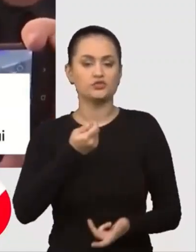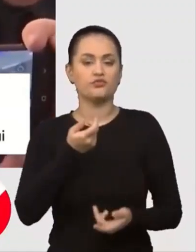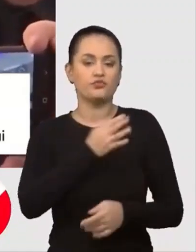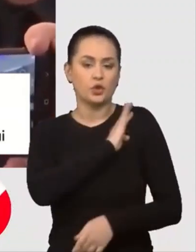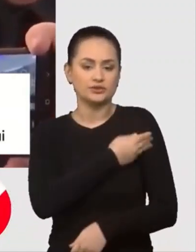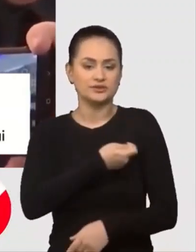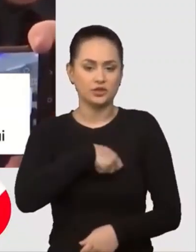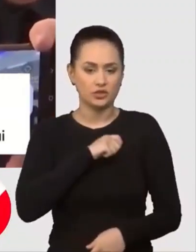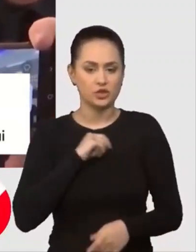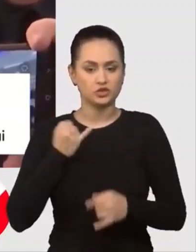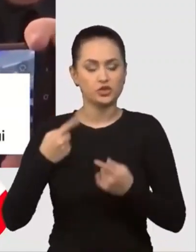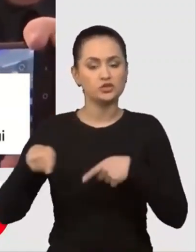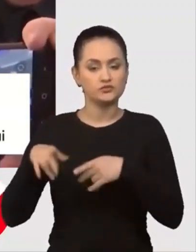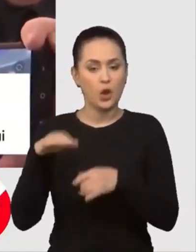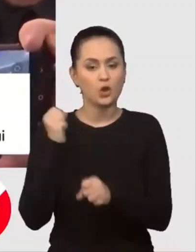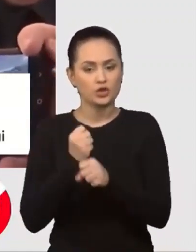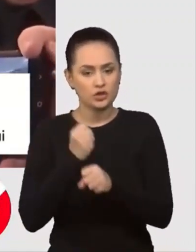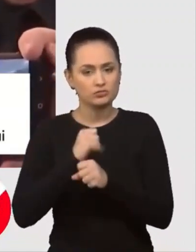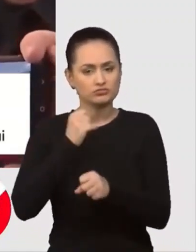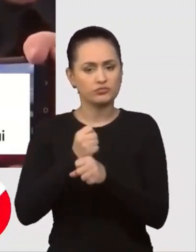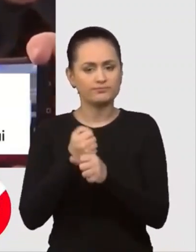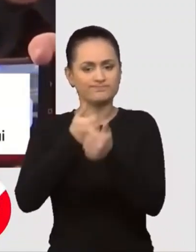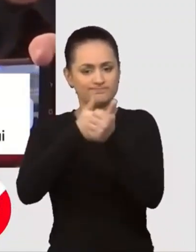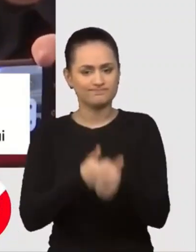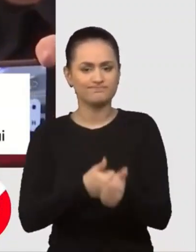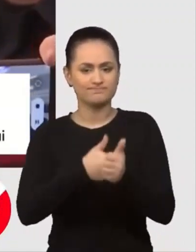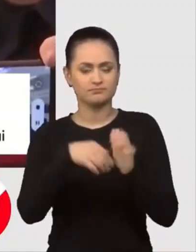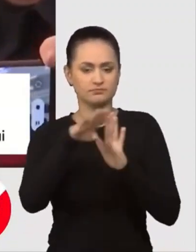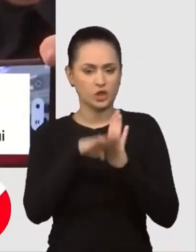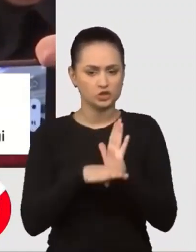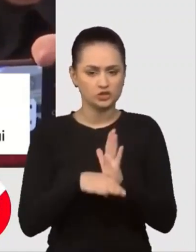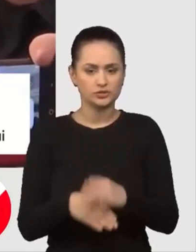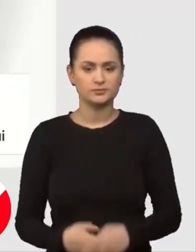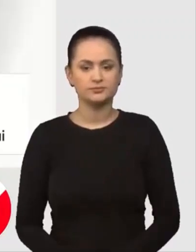vizionare și pentru vizionare.